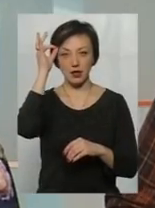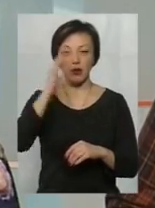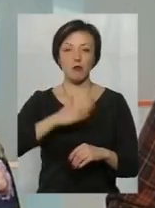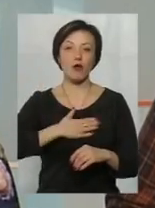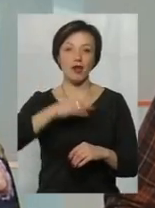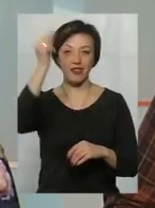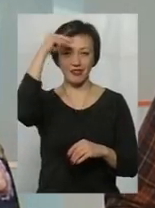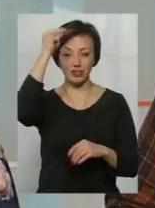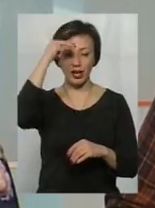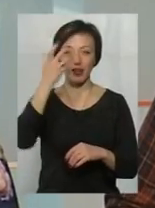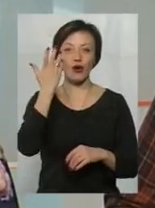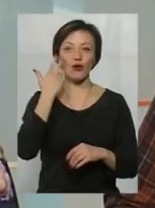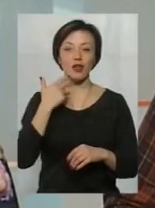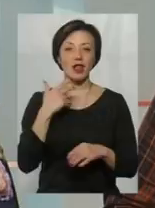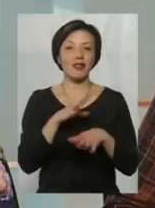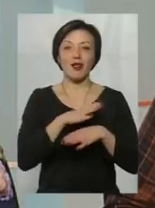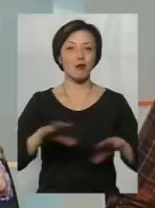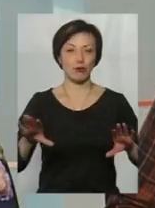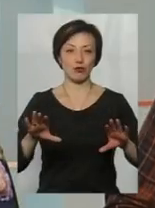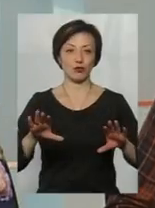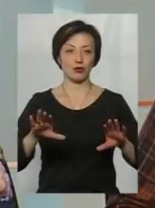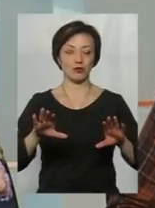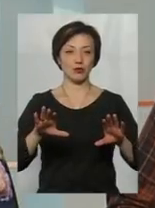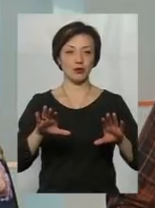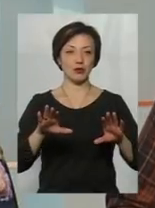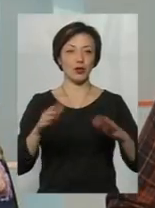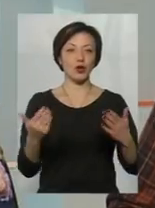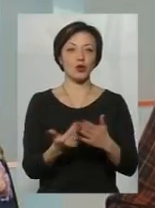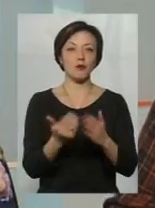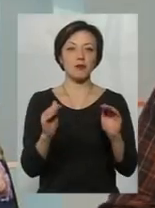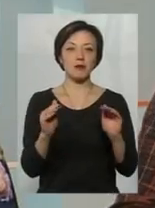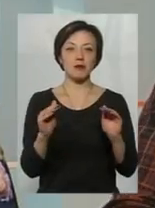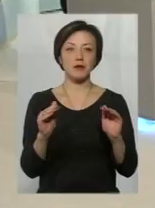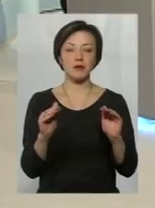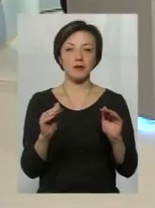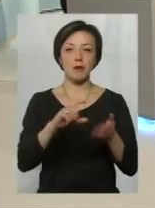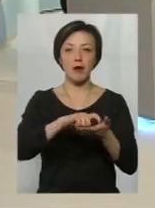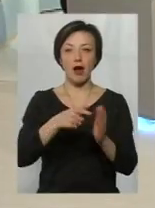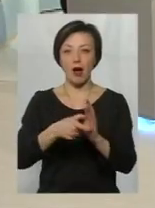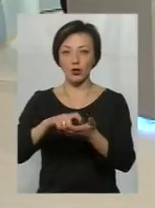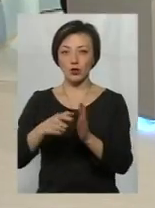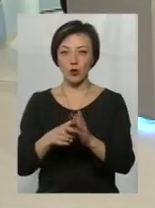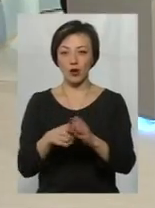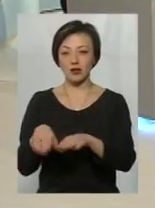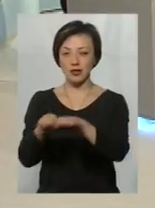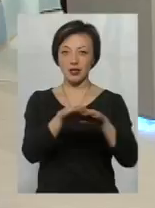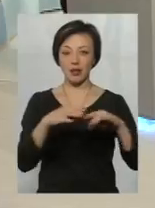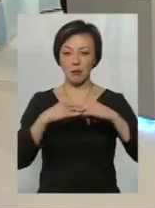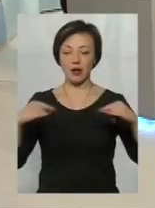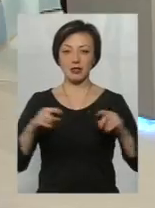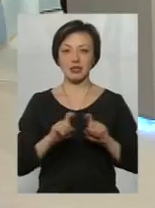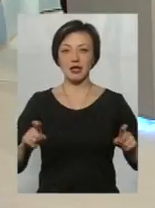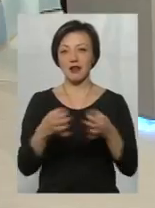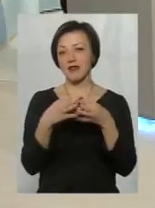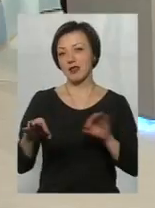навчання, коли, знаєте, не було, в принципі, якихось малих аудиторій, де були б стандартні парти, і ми б всі сиділи. Абсолютно